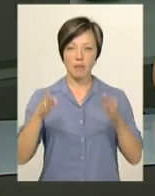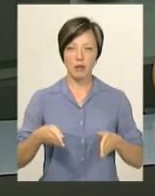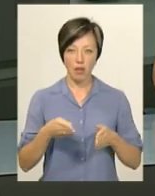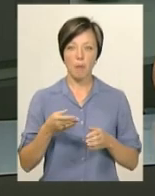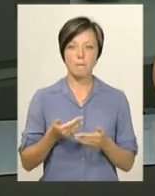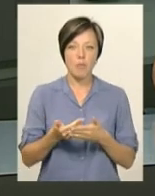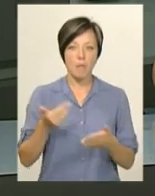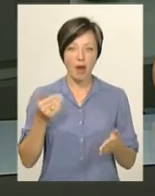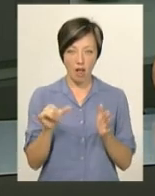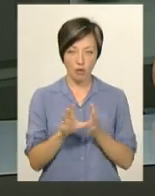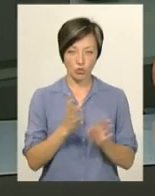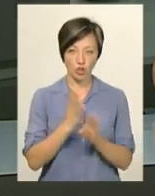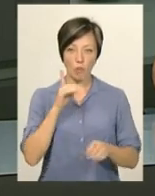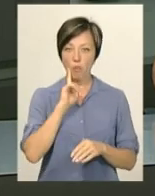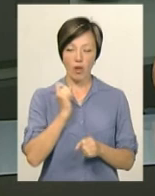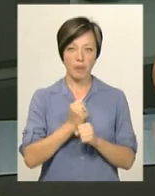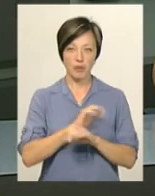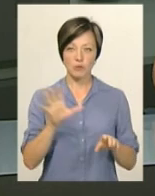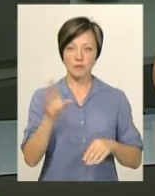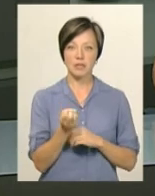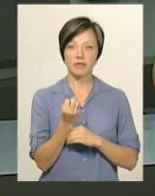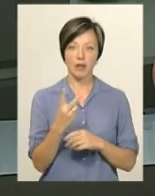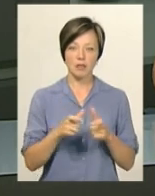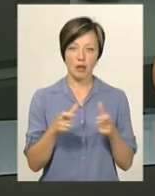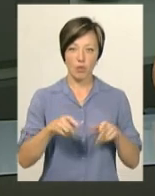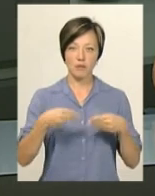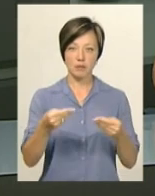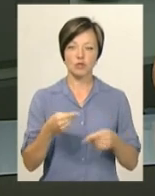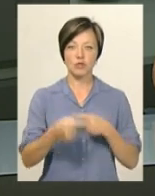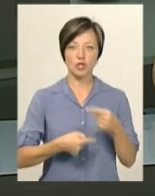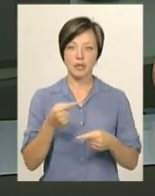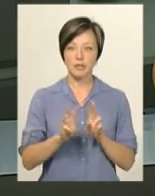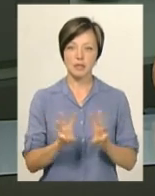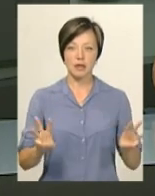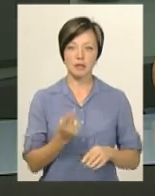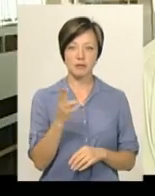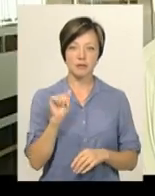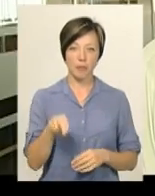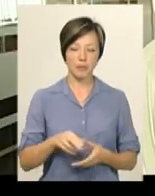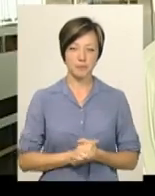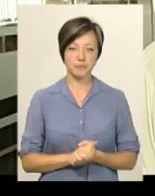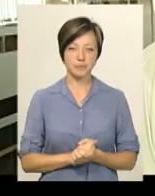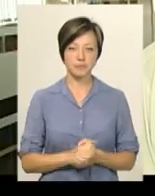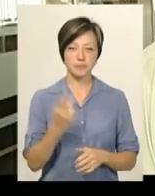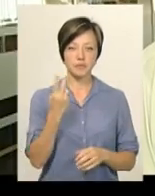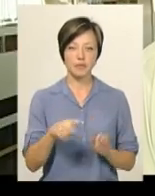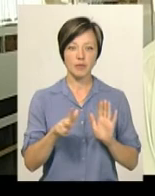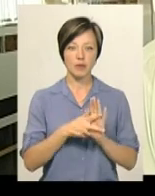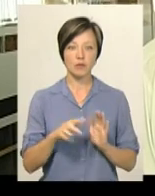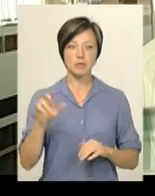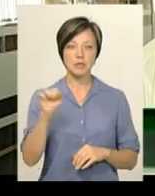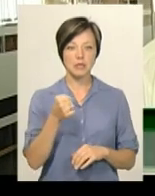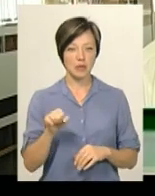черги у закладі. Поки він не працює, усі 12 талонів видаються через сайт ЦНАПу. З 28 серпня